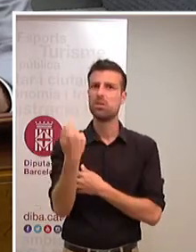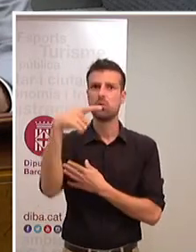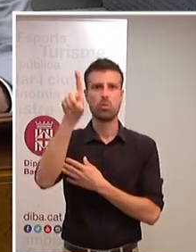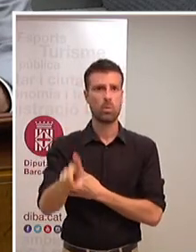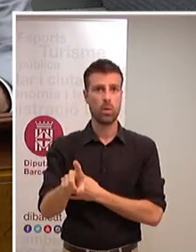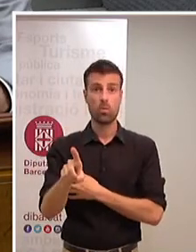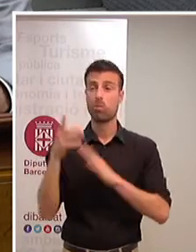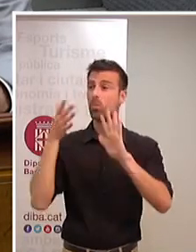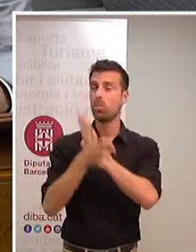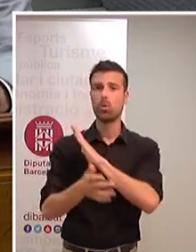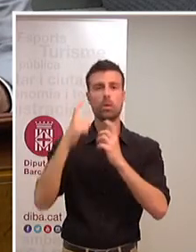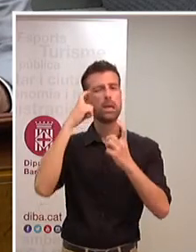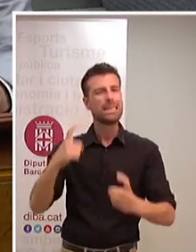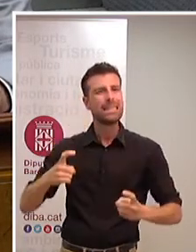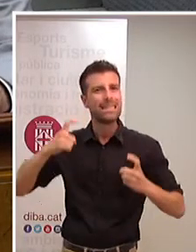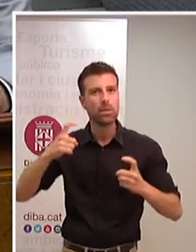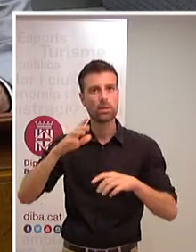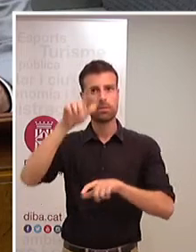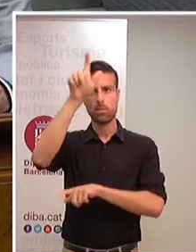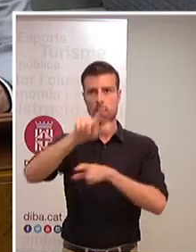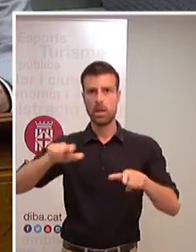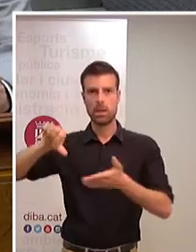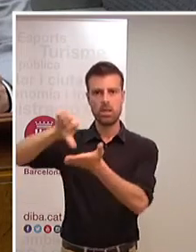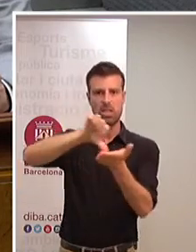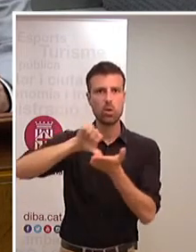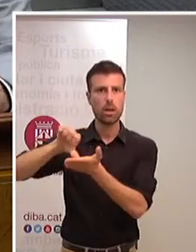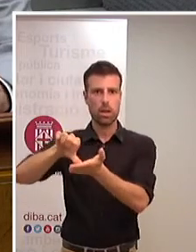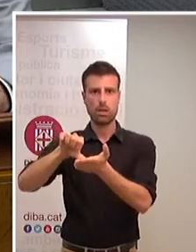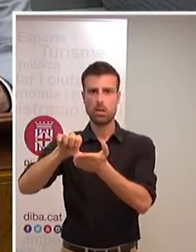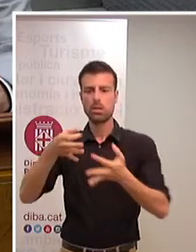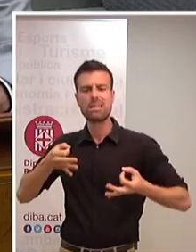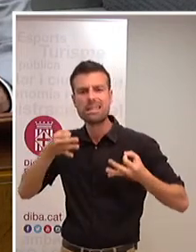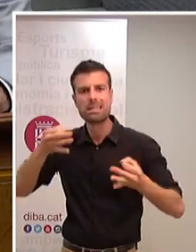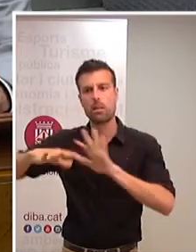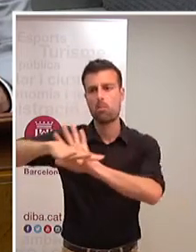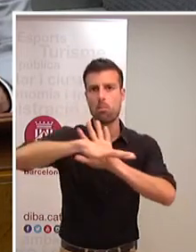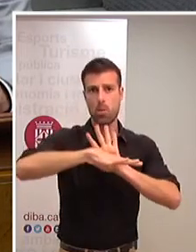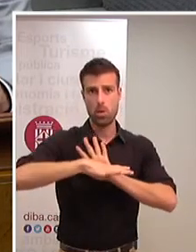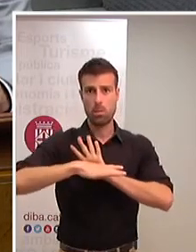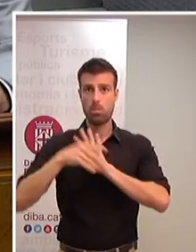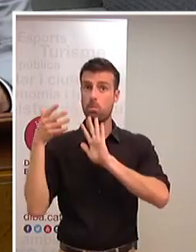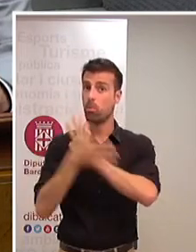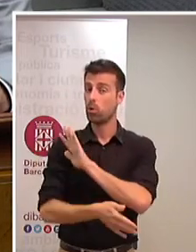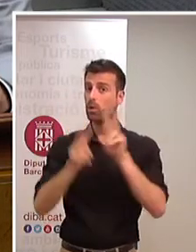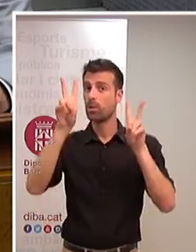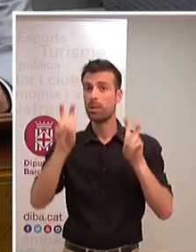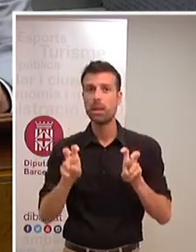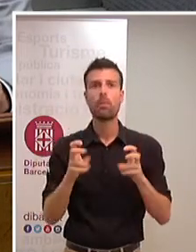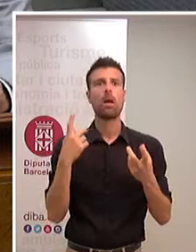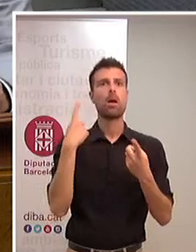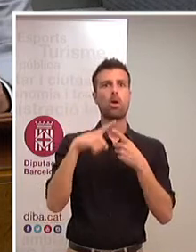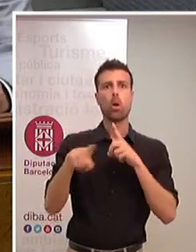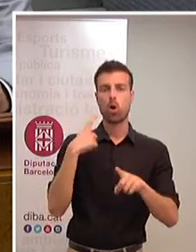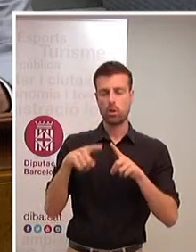important d'arribar als ciutadans amb tot el que es fa des de la casa. Perquè aquella màxima que tots els ciutadans que viuen a la